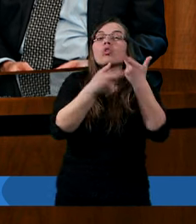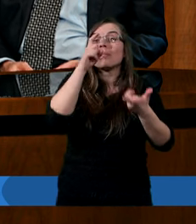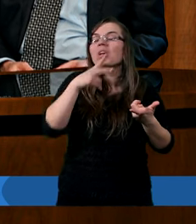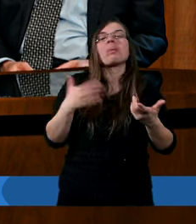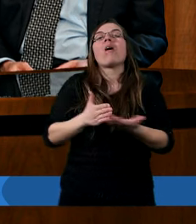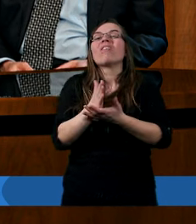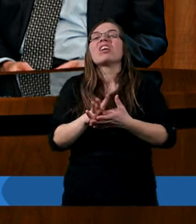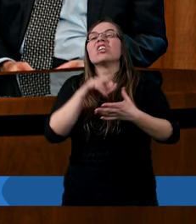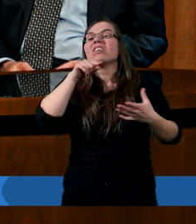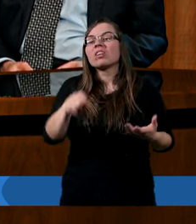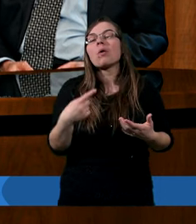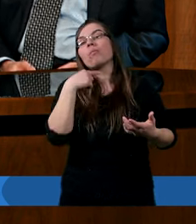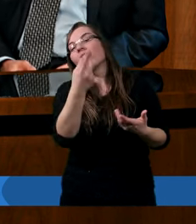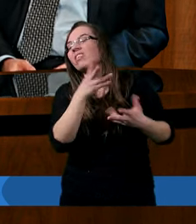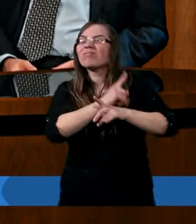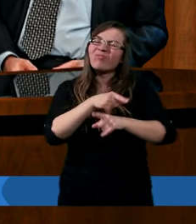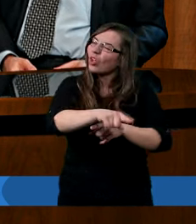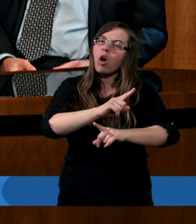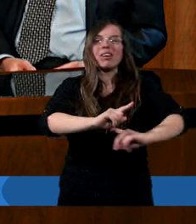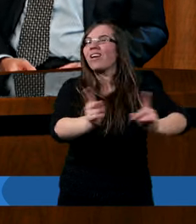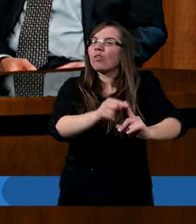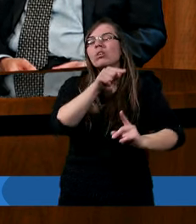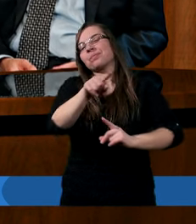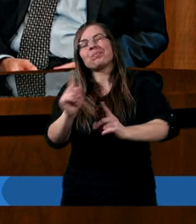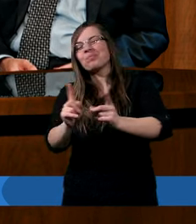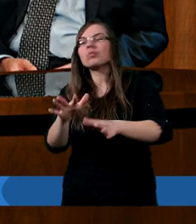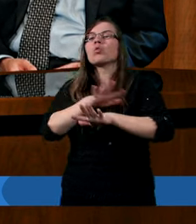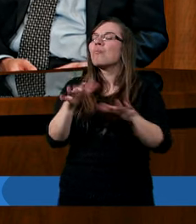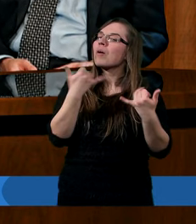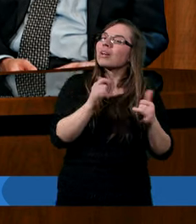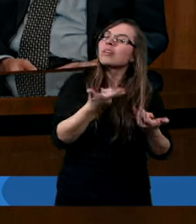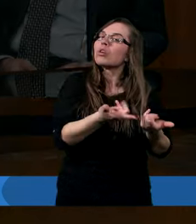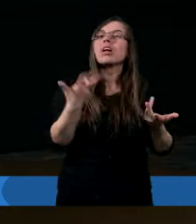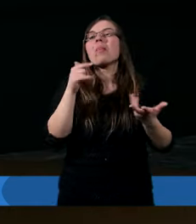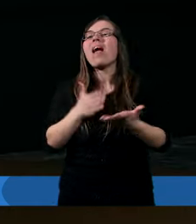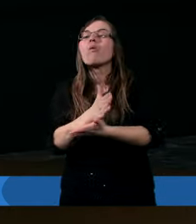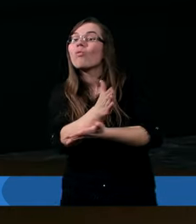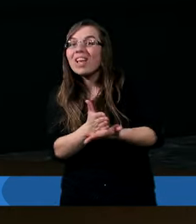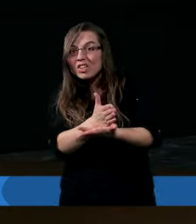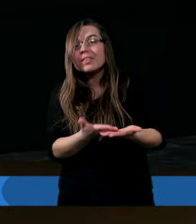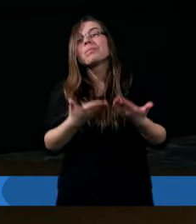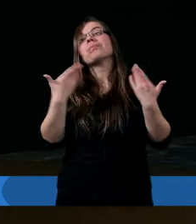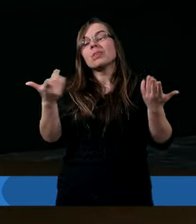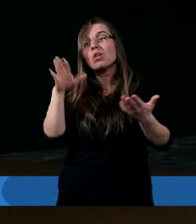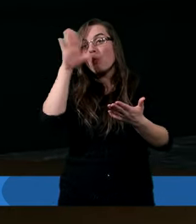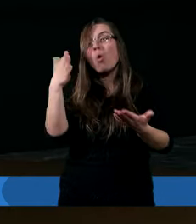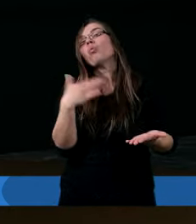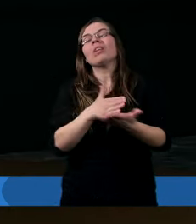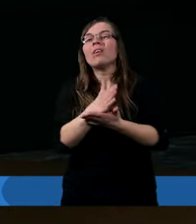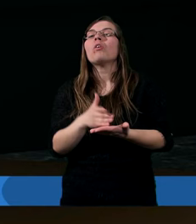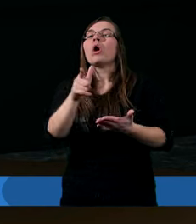powiedział nie absolutnie, to zupełnie inaczej. I dlatego nie uwierzyli Bogu,